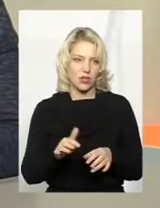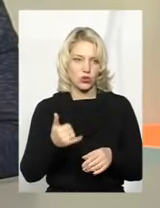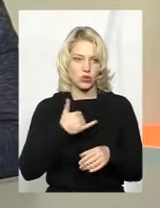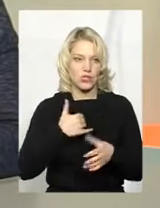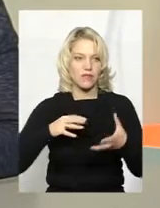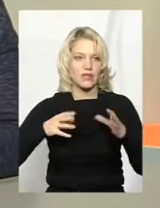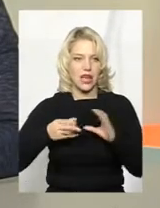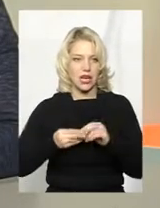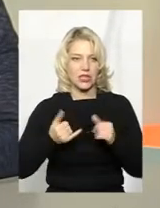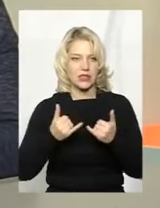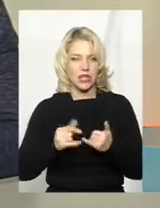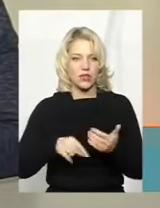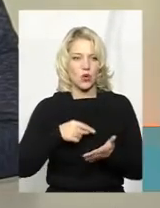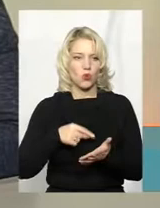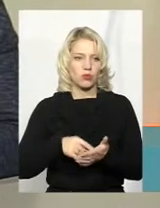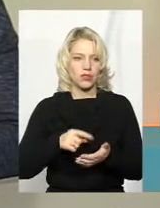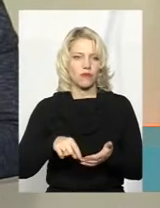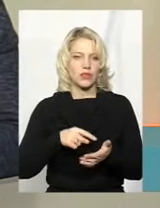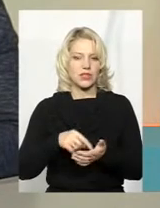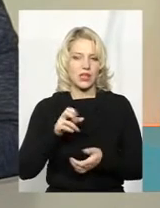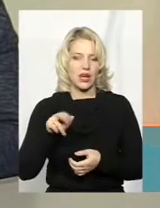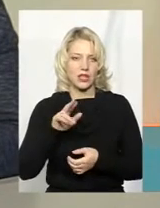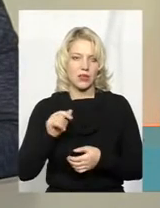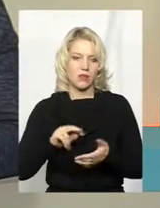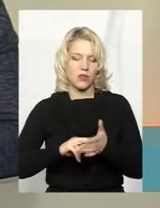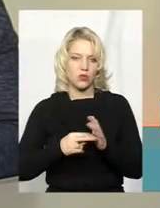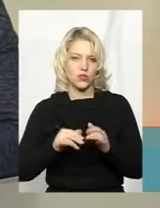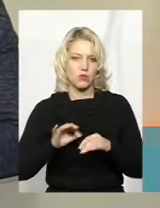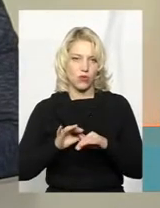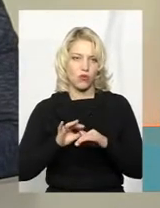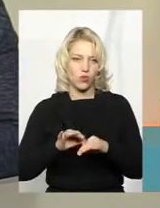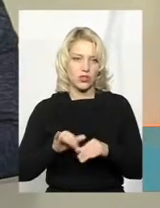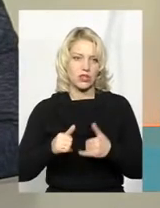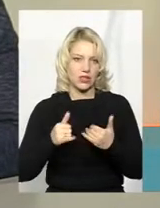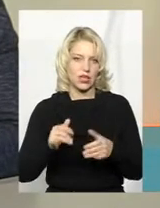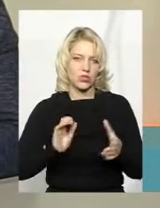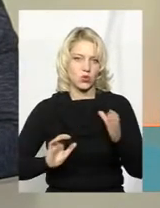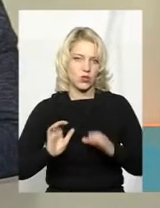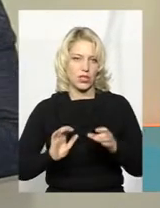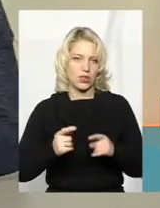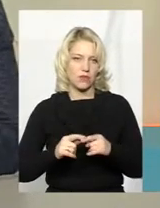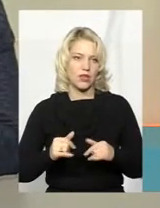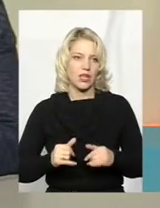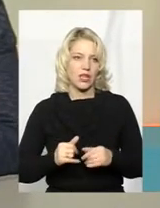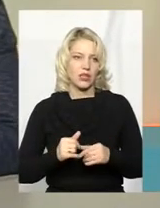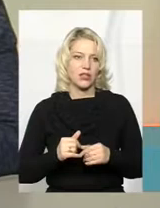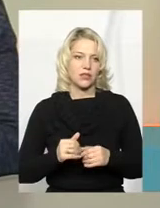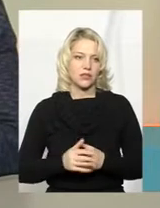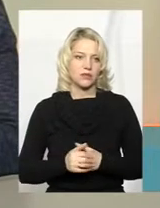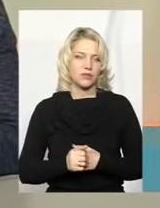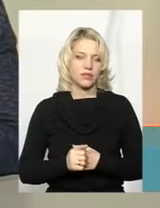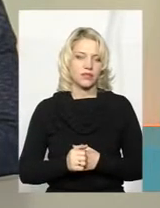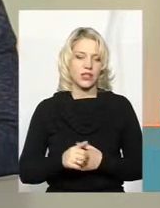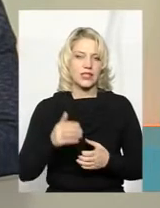взагалі в місті, в міській раді, в нас планується проводити для студентів такі міні-стажування, щоб студенти